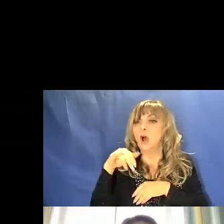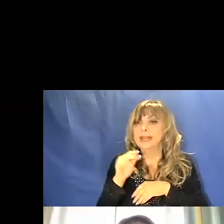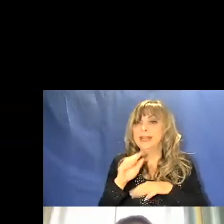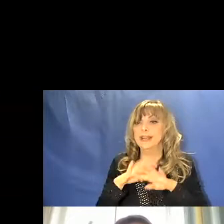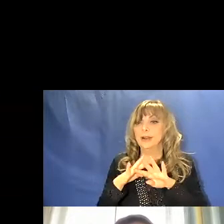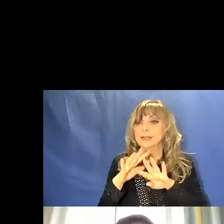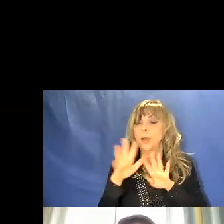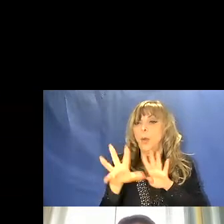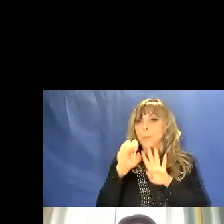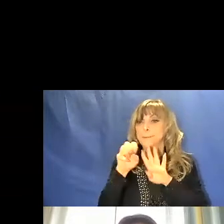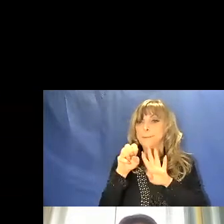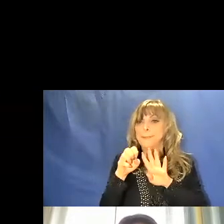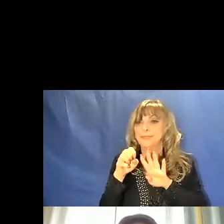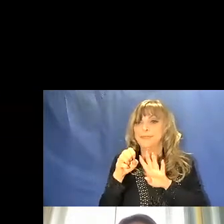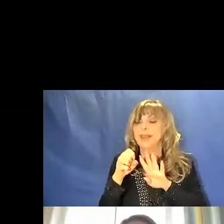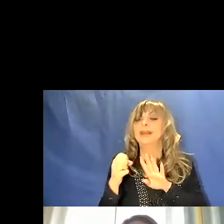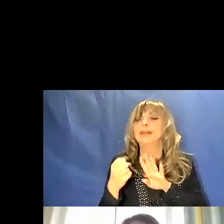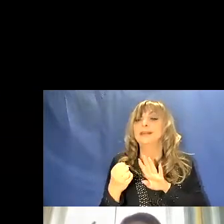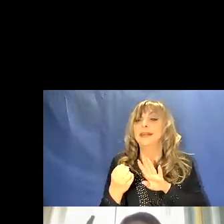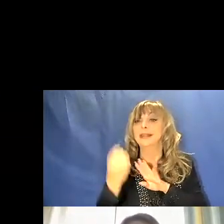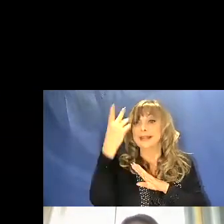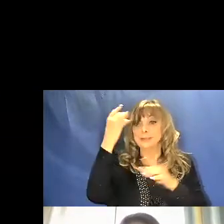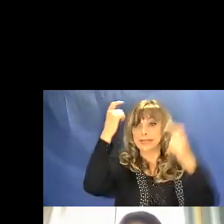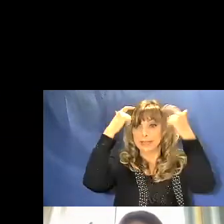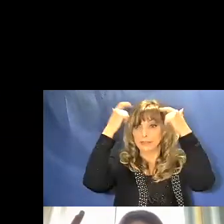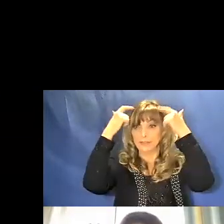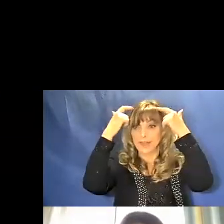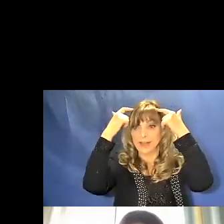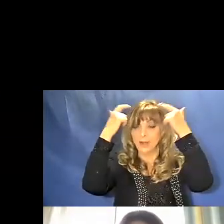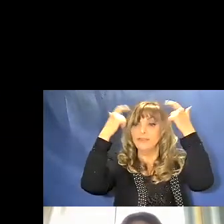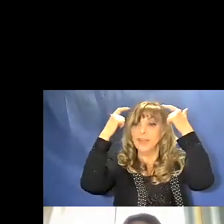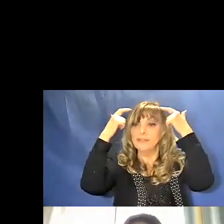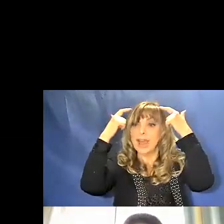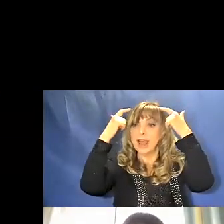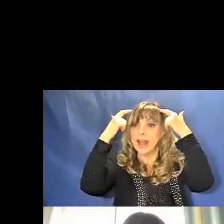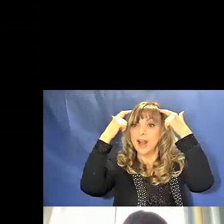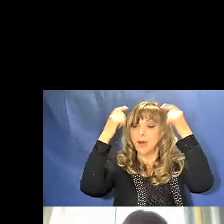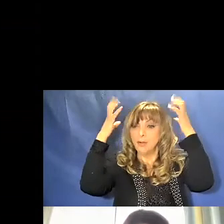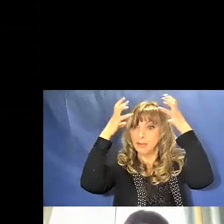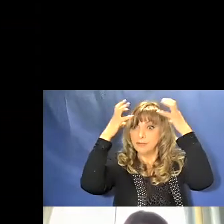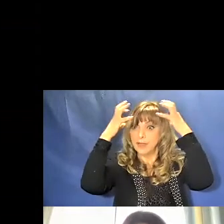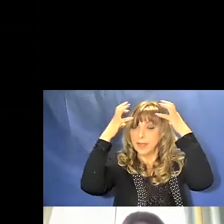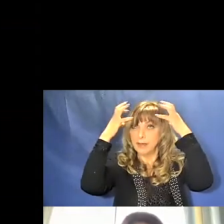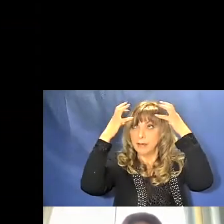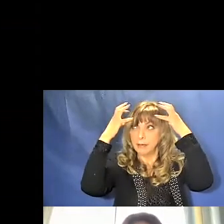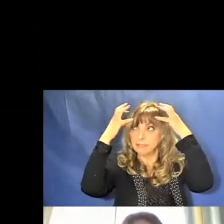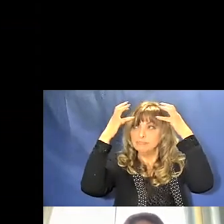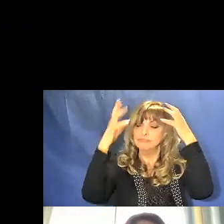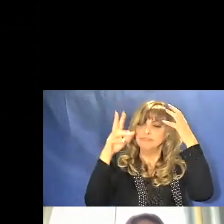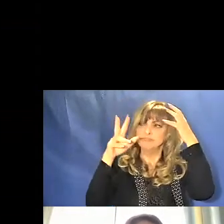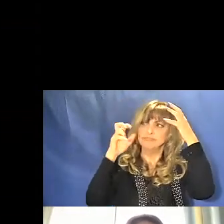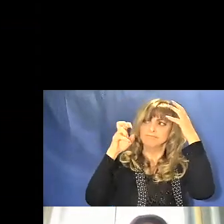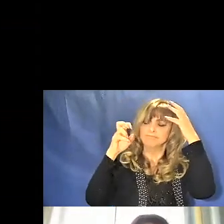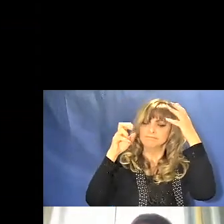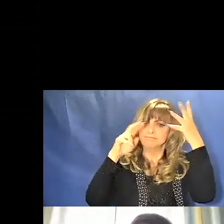trasmettono il segnale elettrico al cervello. È il nostro cervello che poi interpreta quella lunghezza